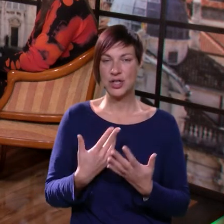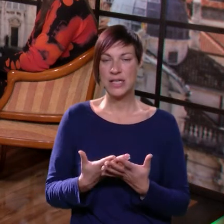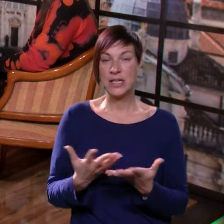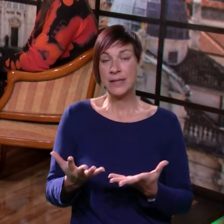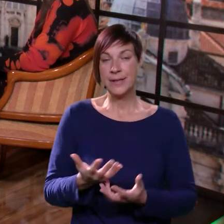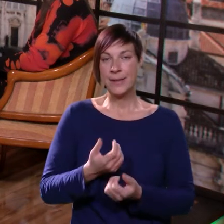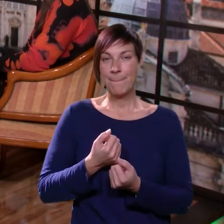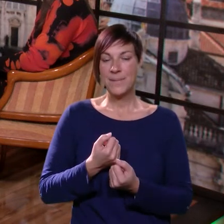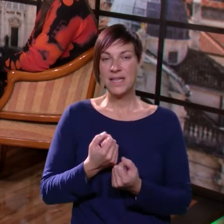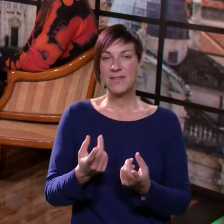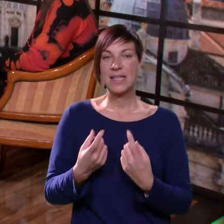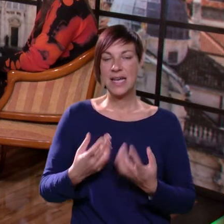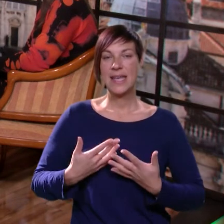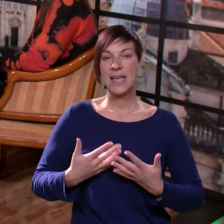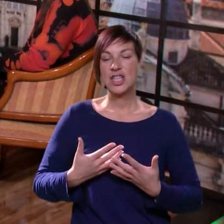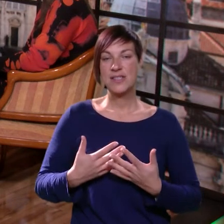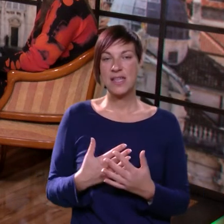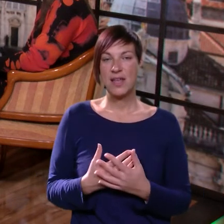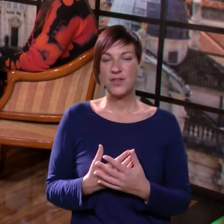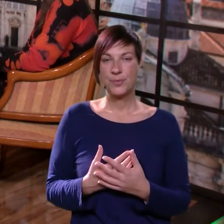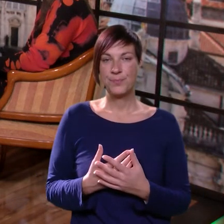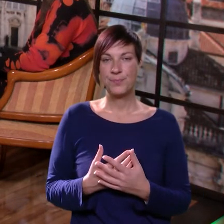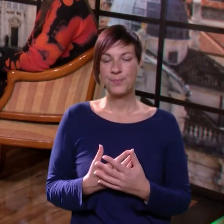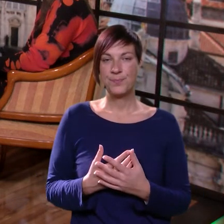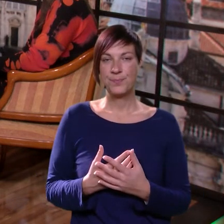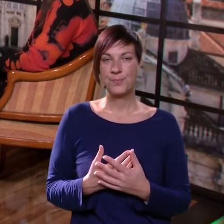teško smo to prihvatili, ali jednostavno,